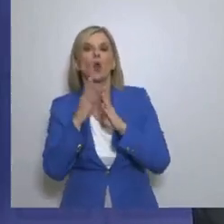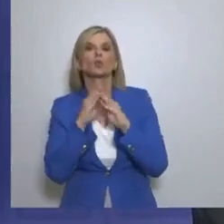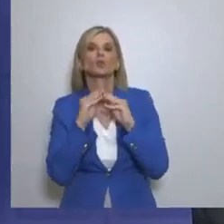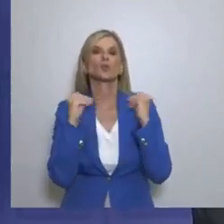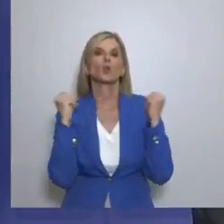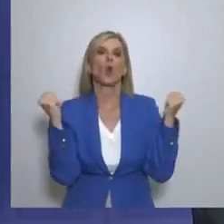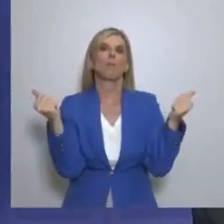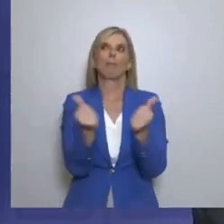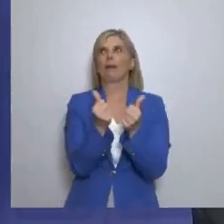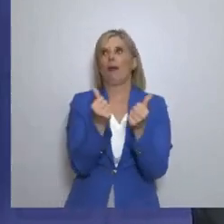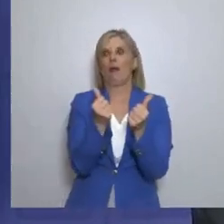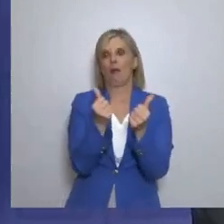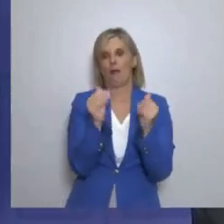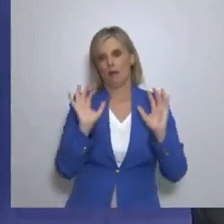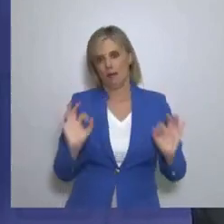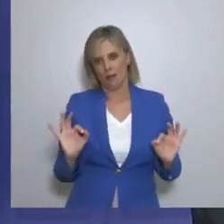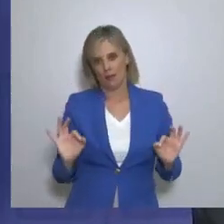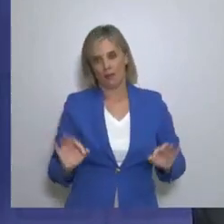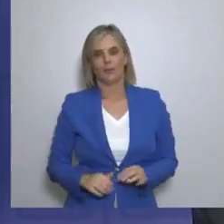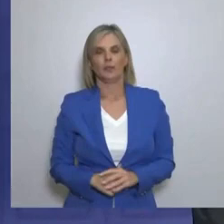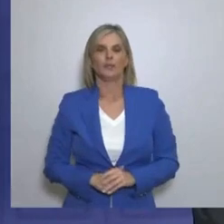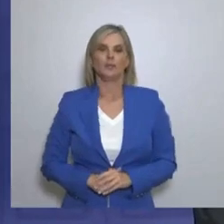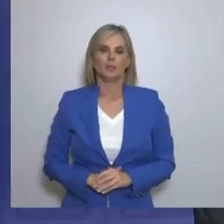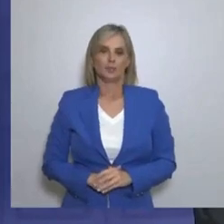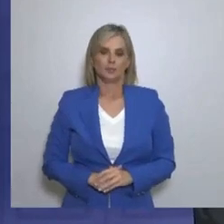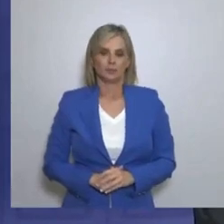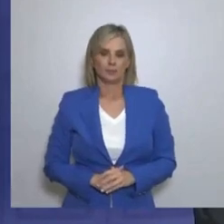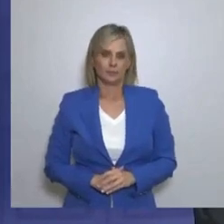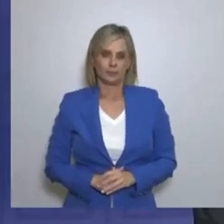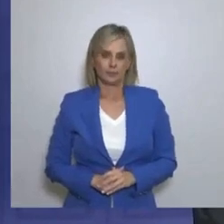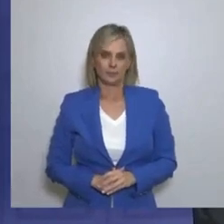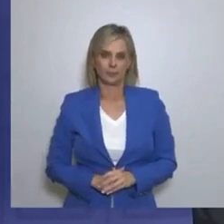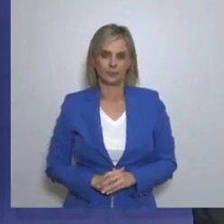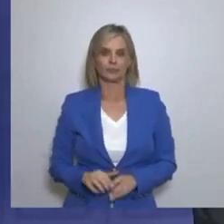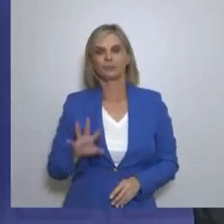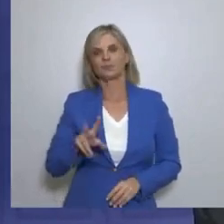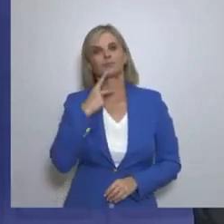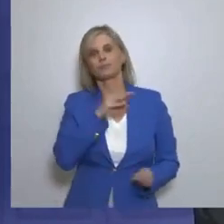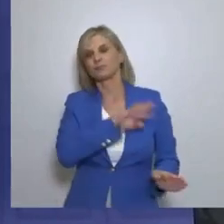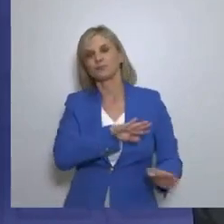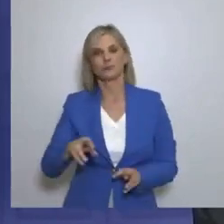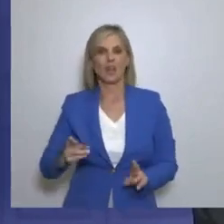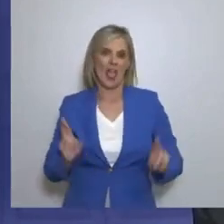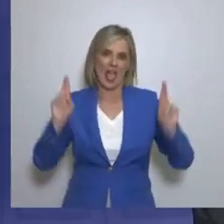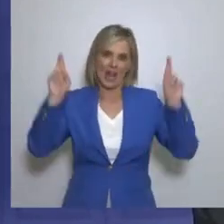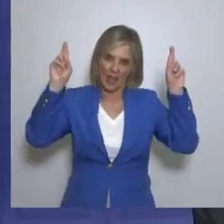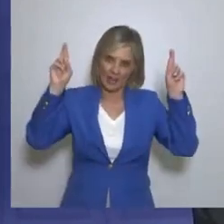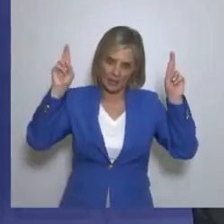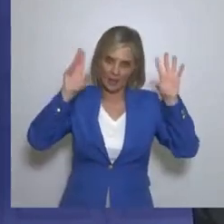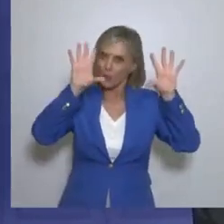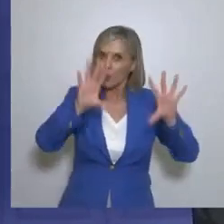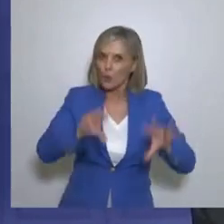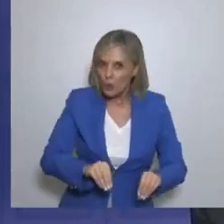λειτουργεί αυτή τη στιγμή Τώρα όσο αφορά την ενέργεια Η ενέργεια είτε είναι